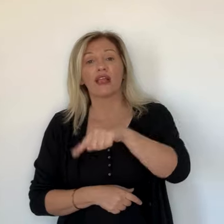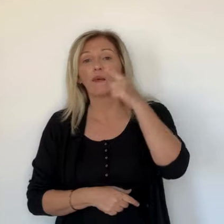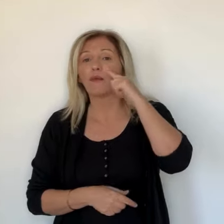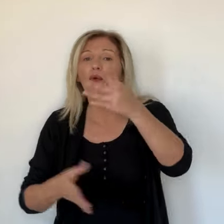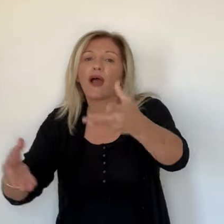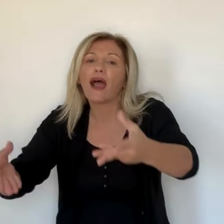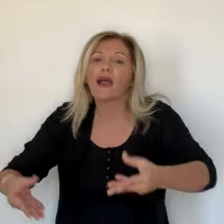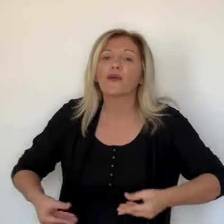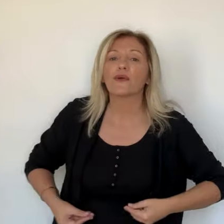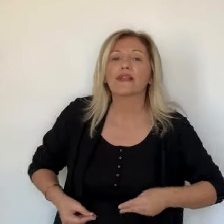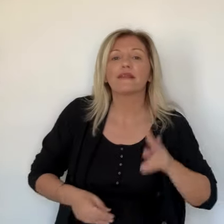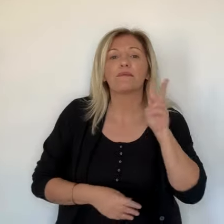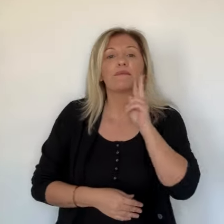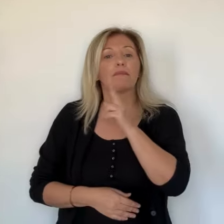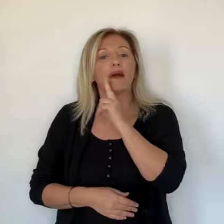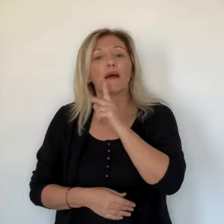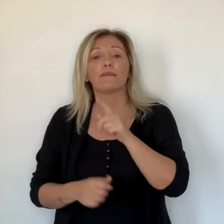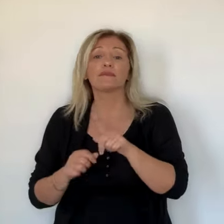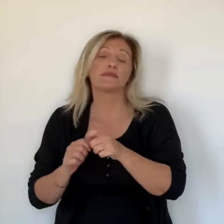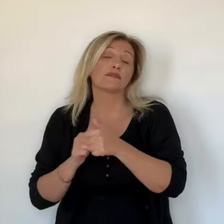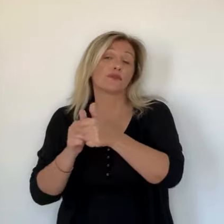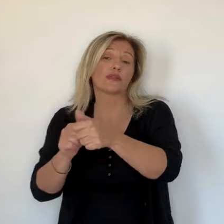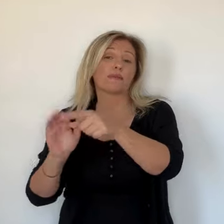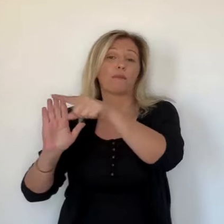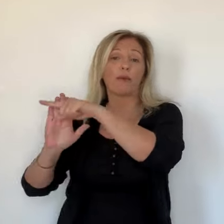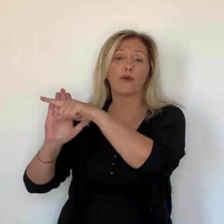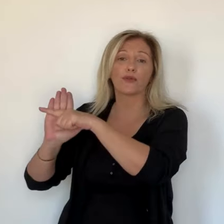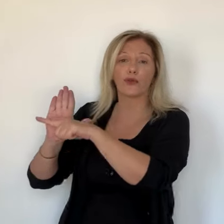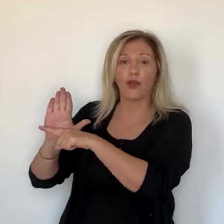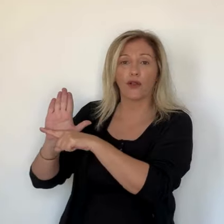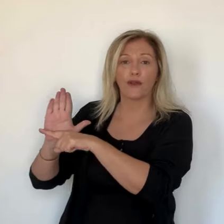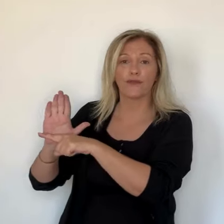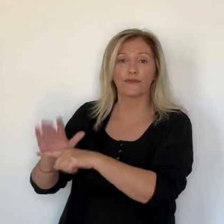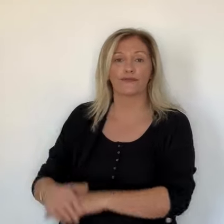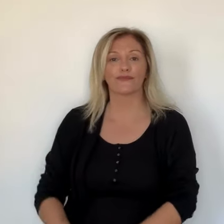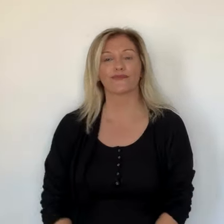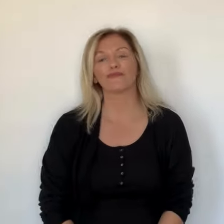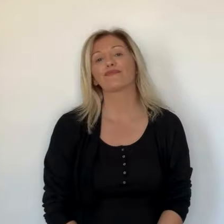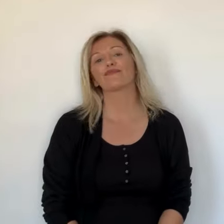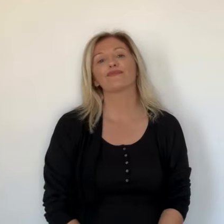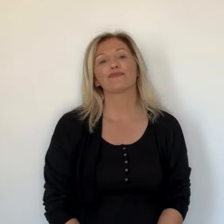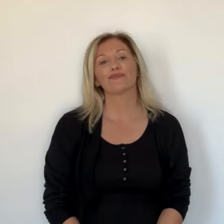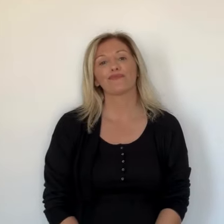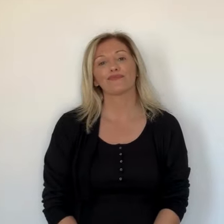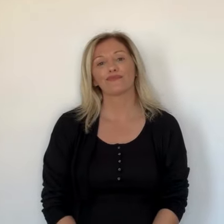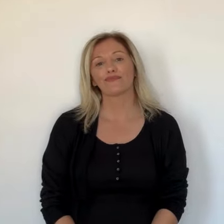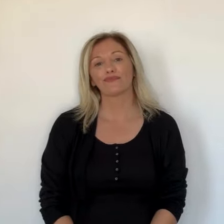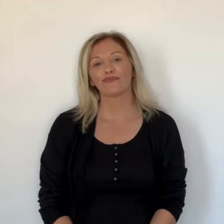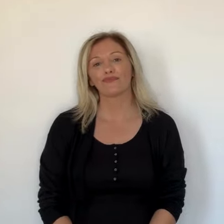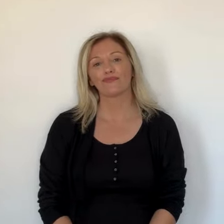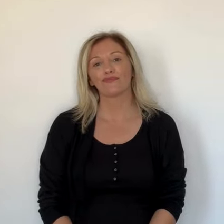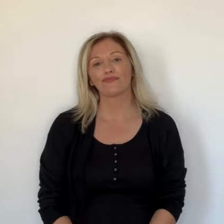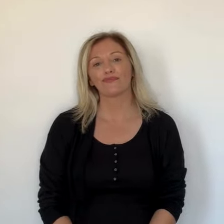défi de taille, sachant qu'Emmanuel Macron est pressenti, comme le veut le protocole, pour accueillir le souverain pontife. Merci. Merci.